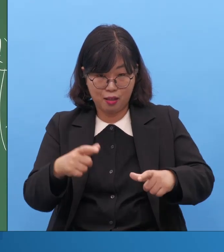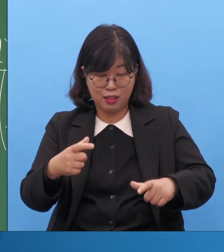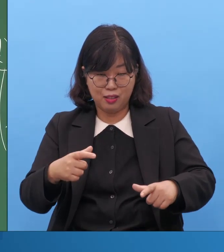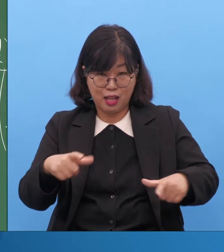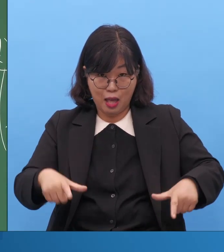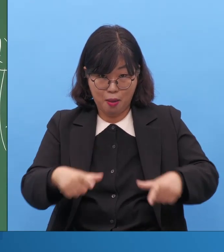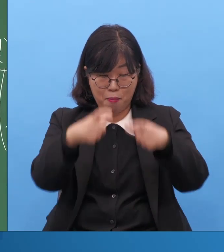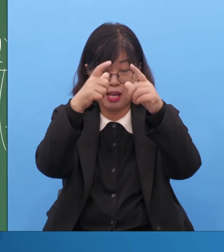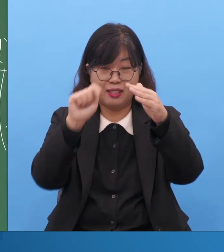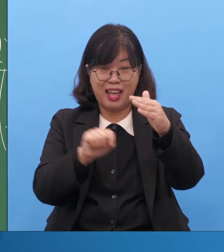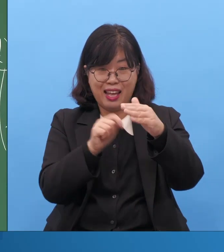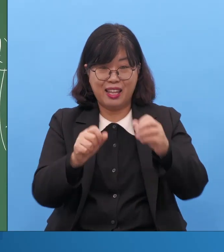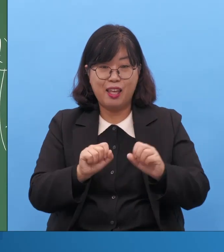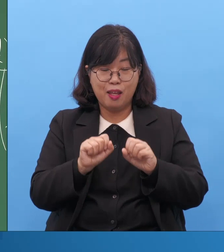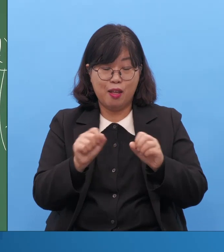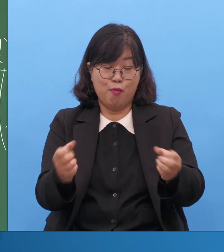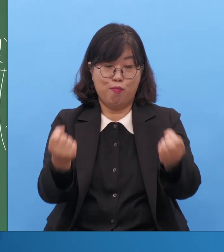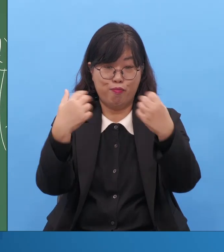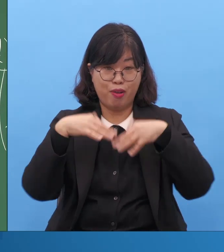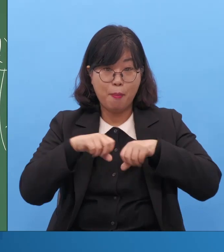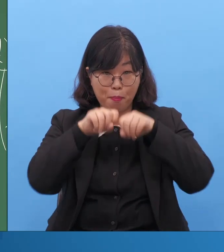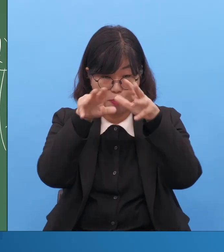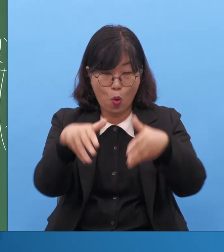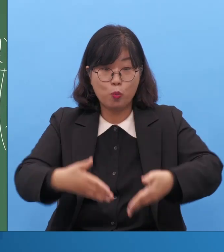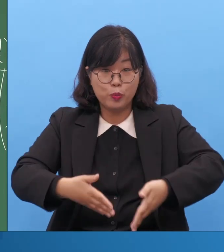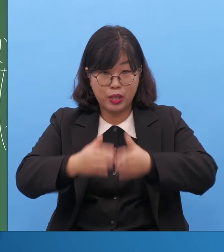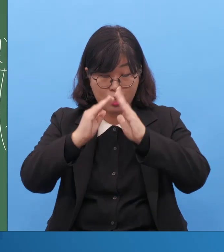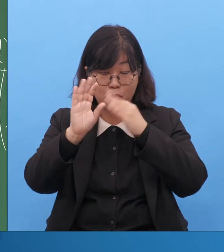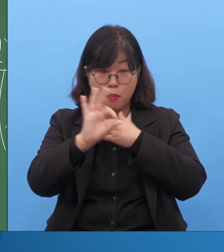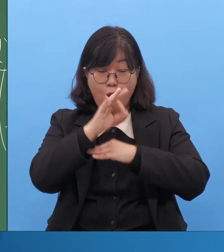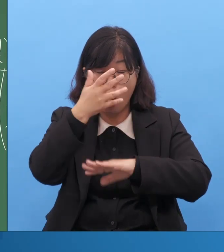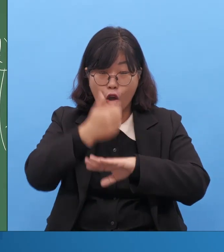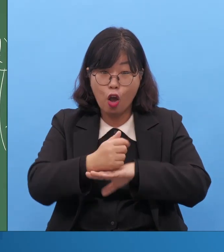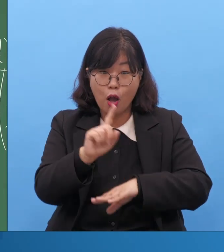털, 올무에 걸린 사람을 불러내는 거예요.